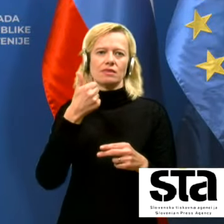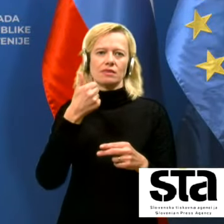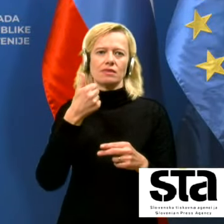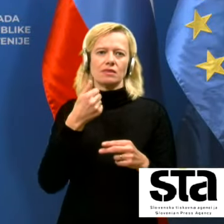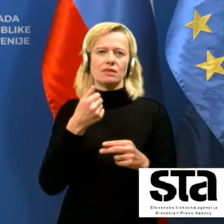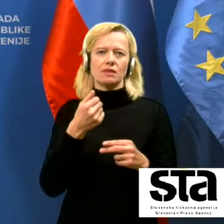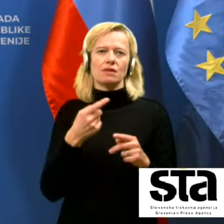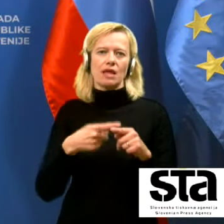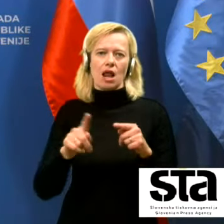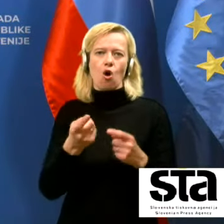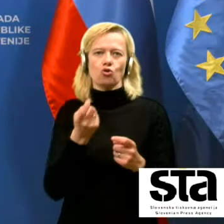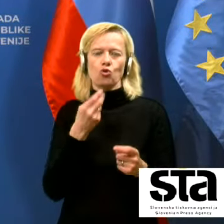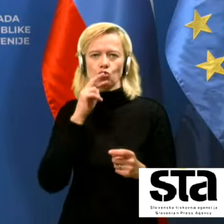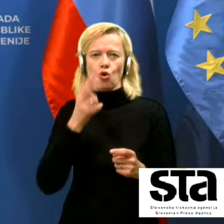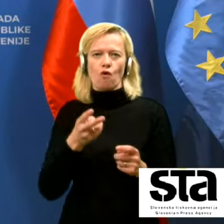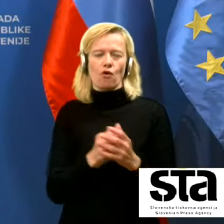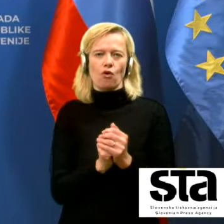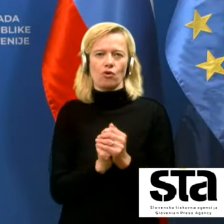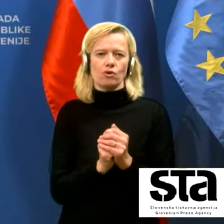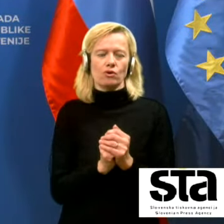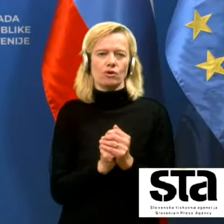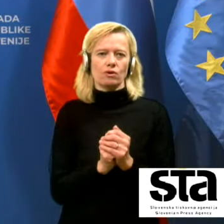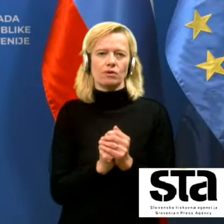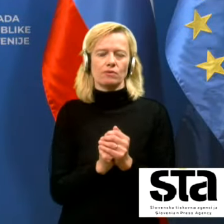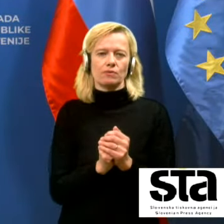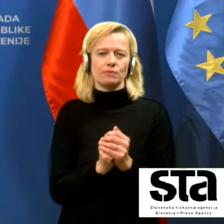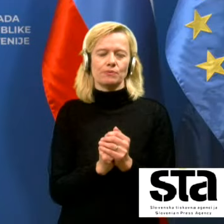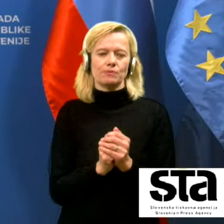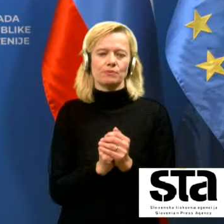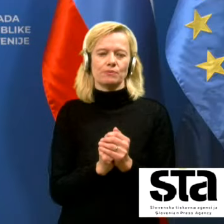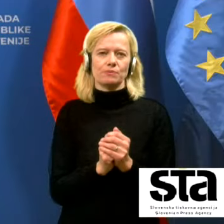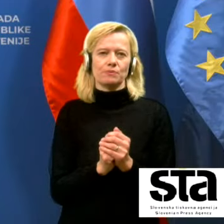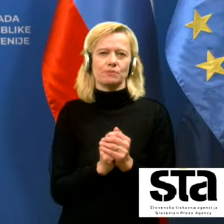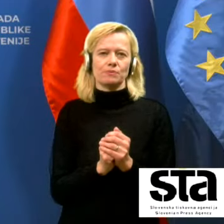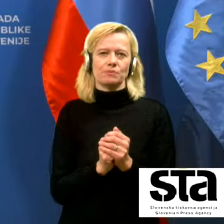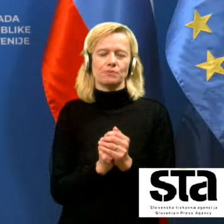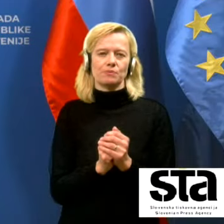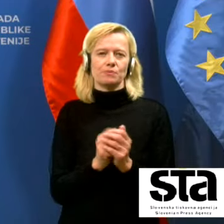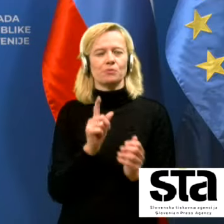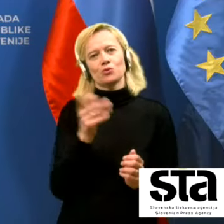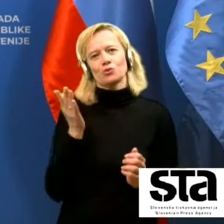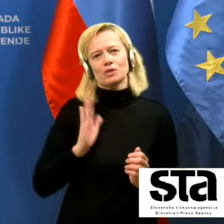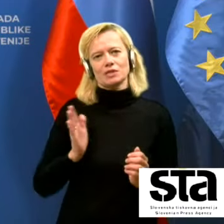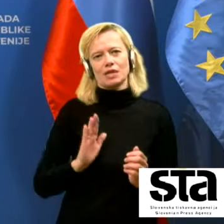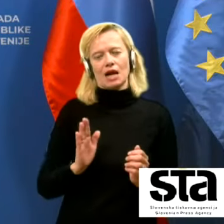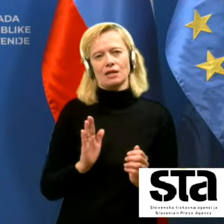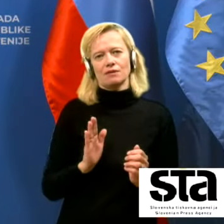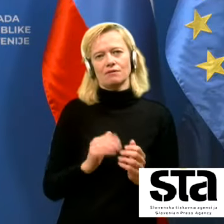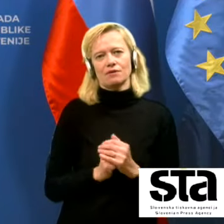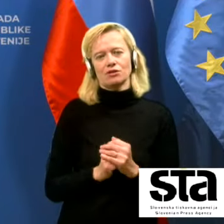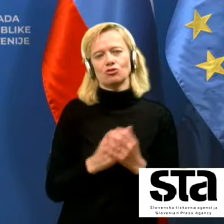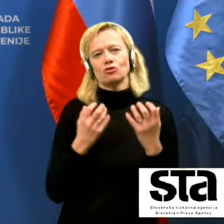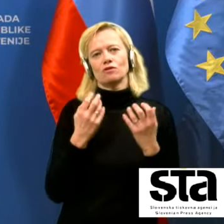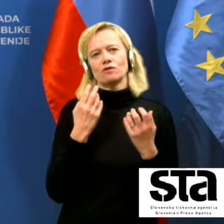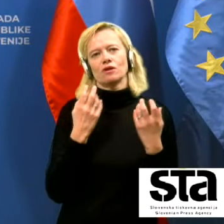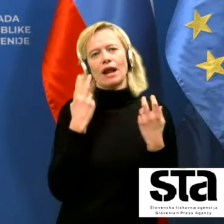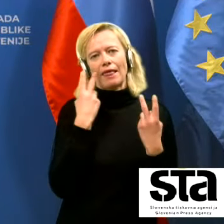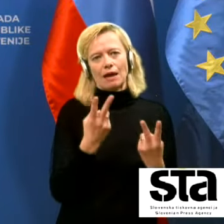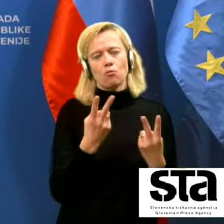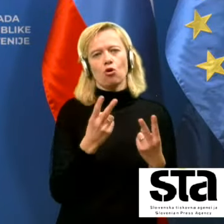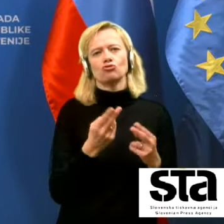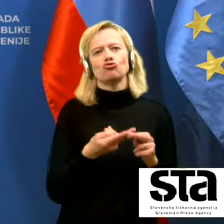manjši del zdaj po drugi strani gledamo da je največ žrtev covida